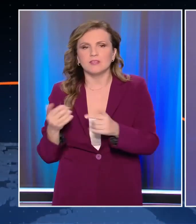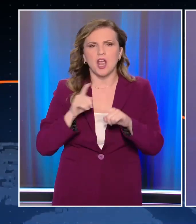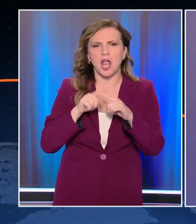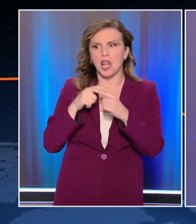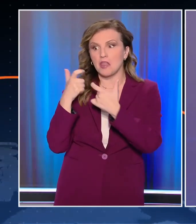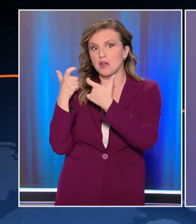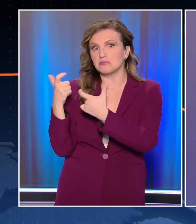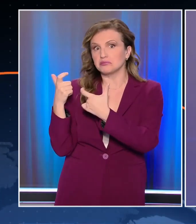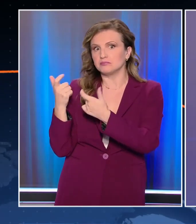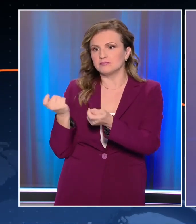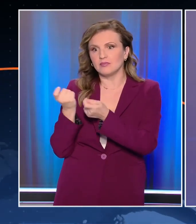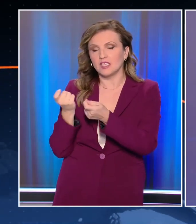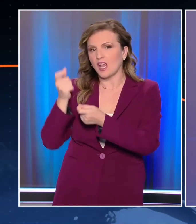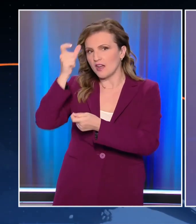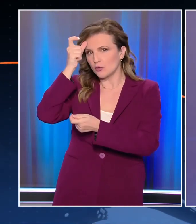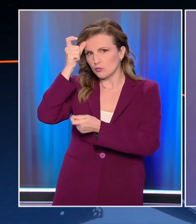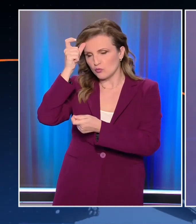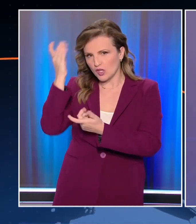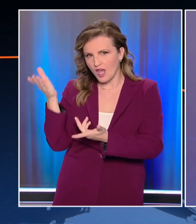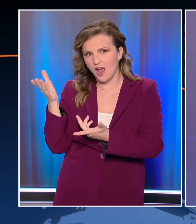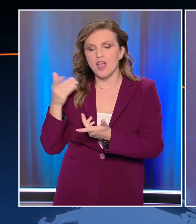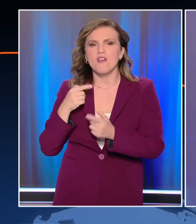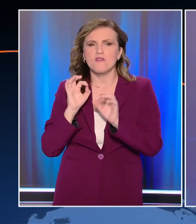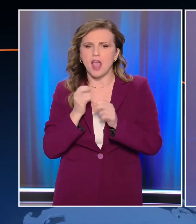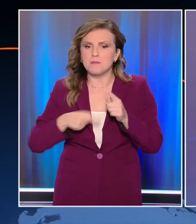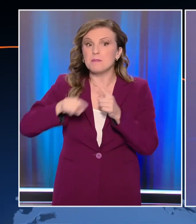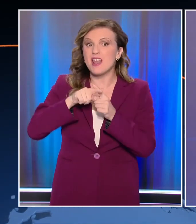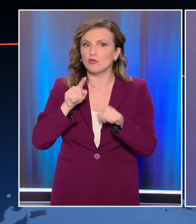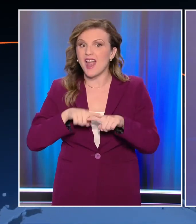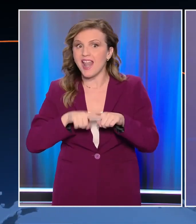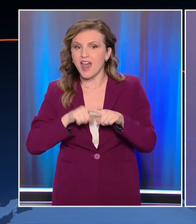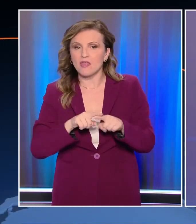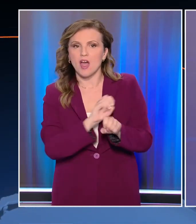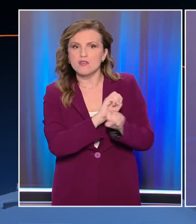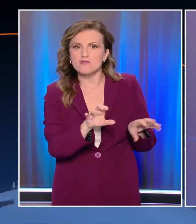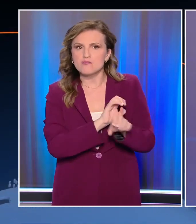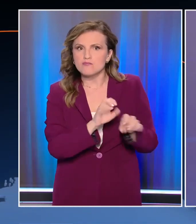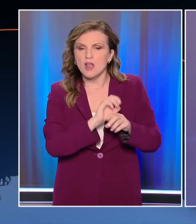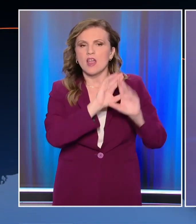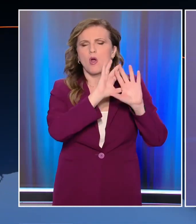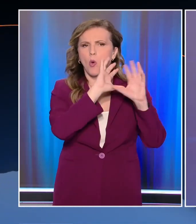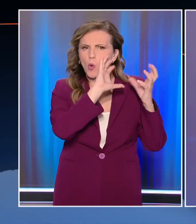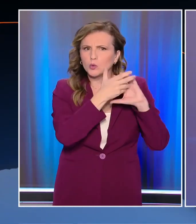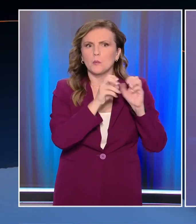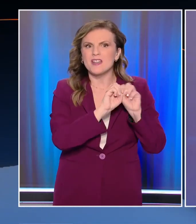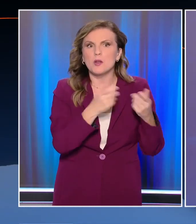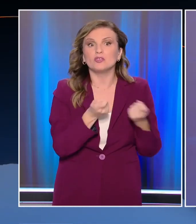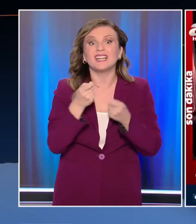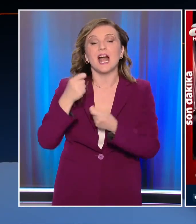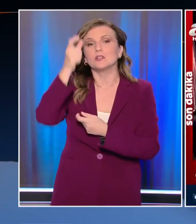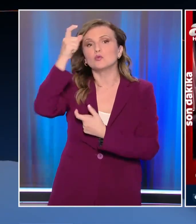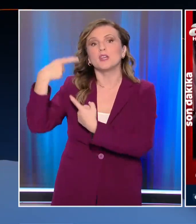Υπότιτλοι AUTHORWAVE και ακολουθεί απαρέγκλητα τακτική διεθνοποίησης των τουρκικών προκλήσεων.